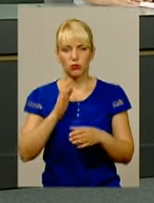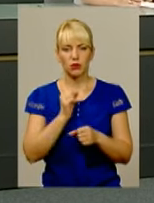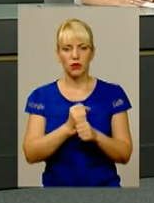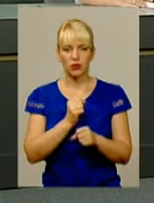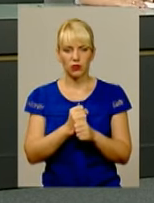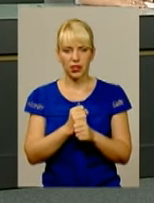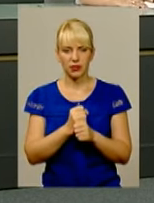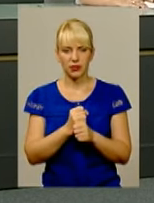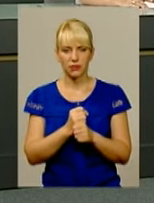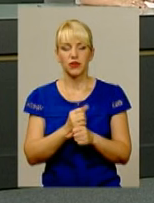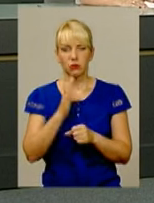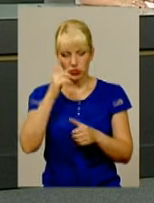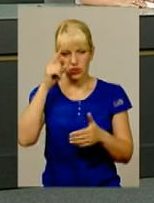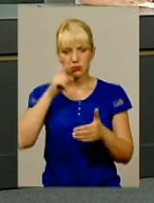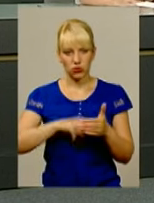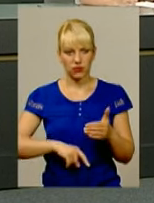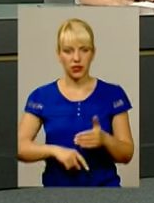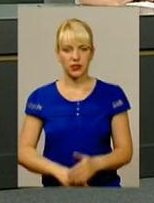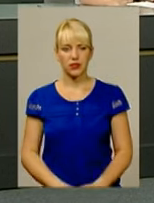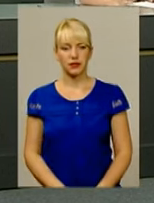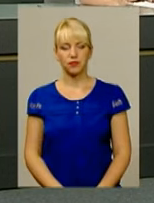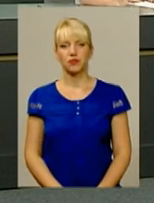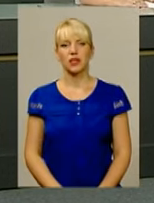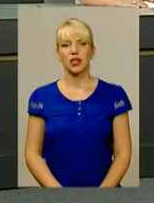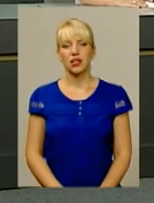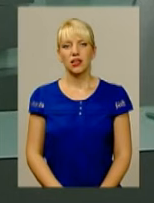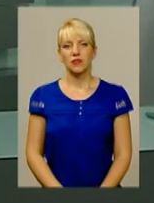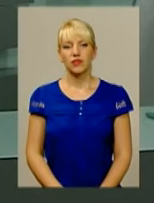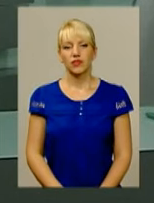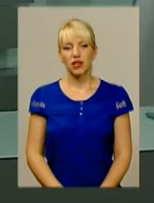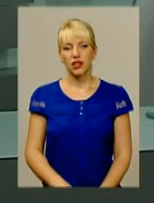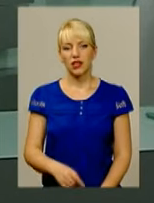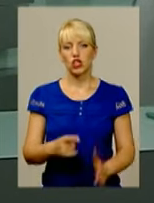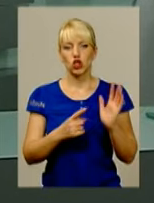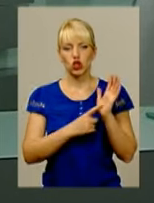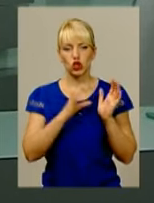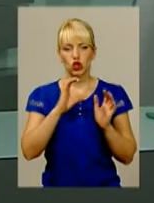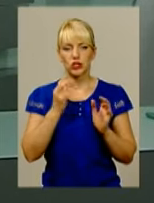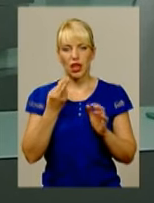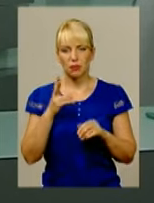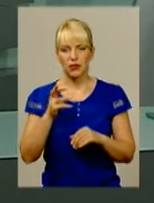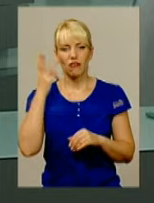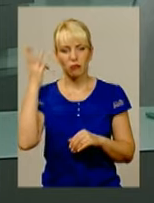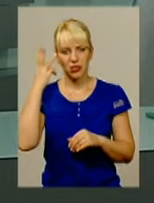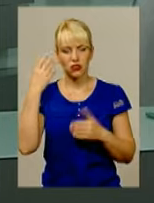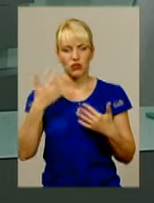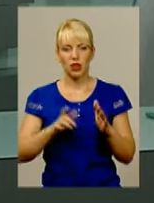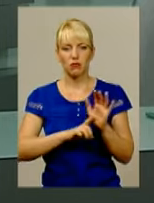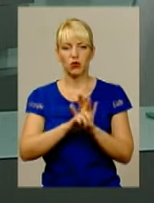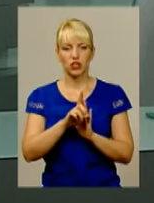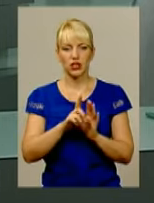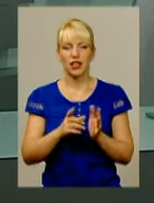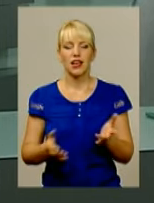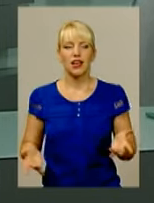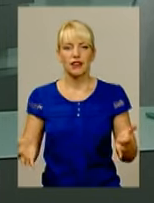Будемо сподіватися, так, зумовно. Скажіть, будь ласка, на тижні 6 серпня в Хмельницькому вже почали набирати